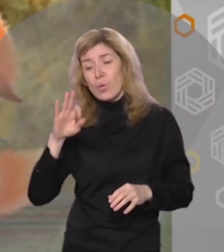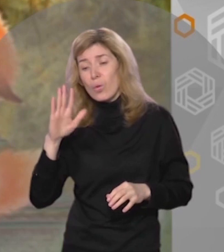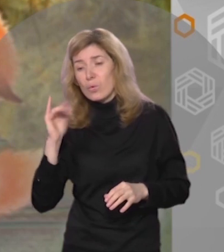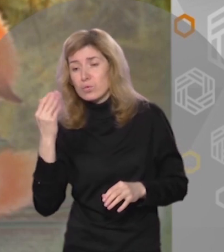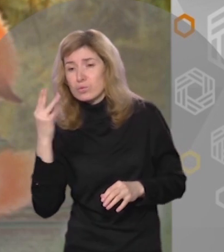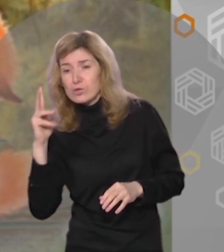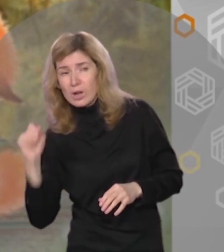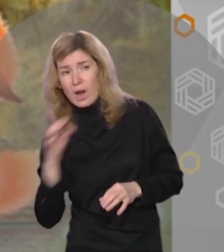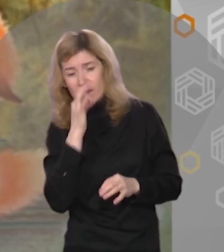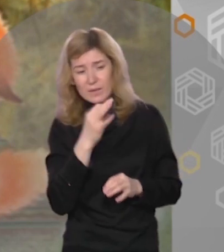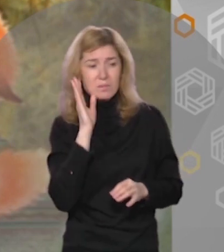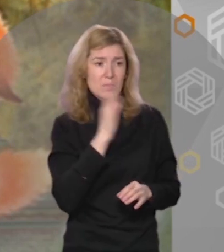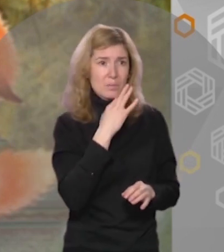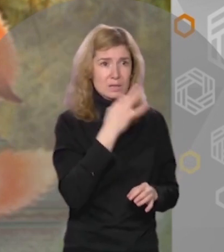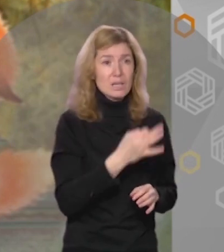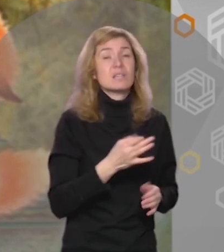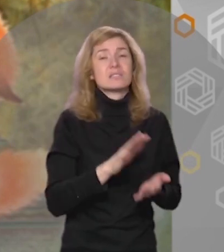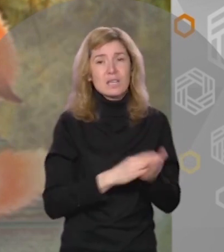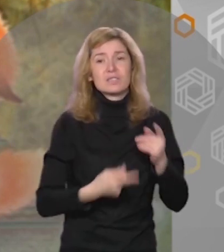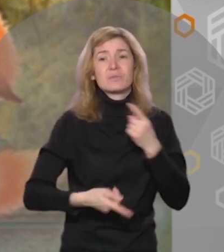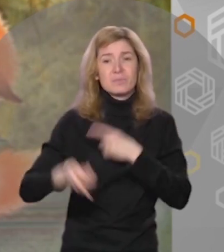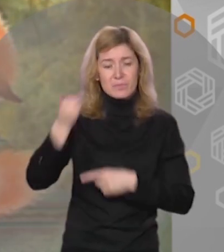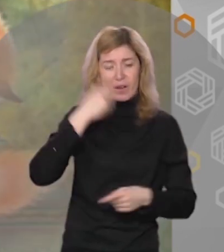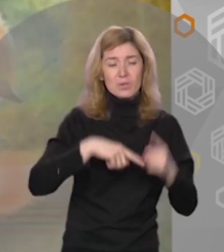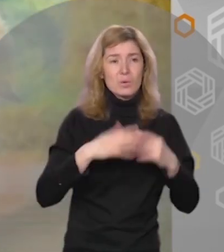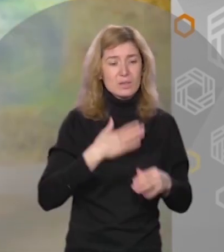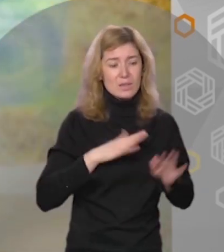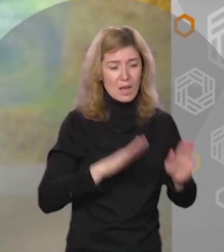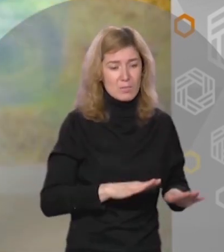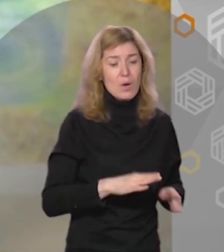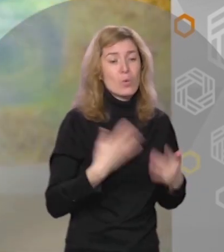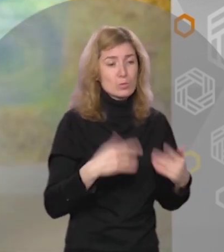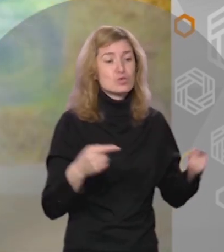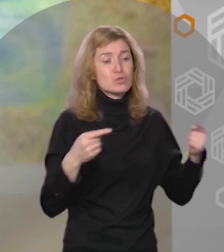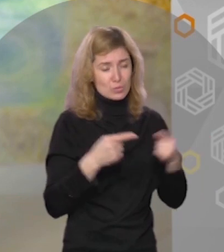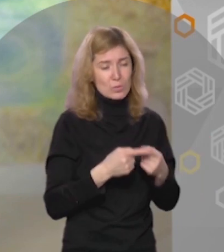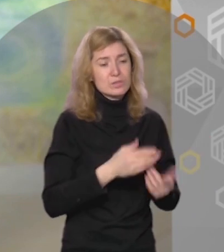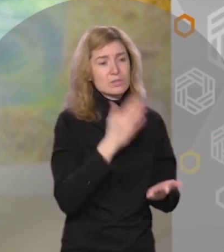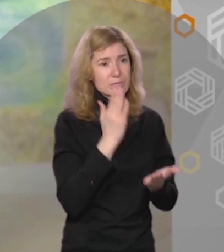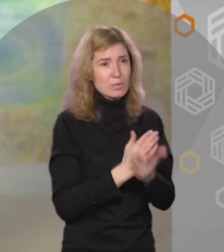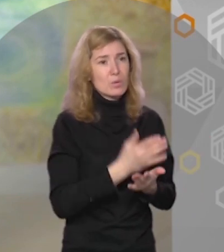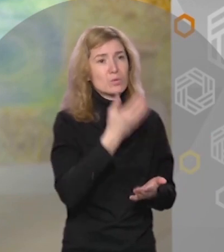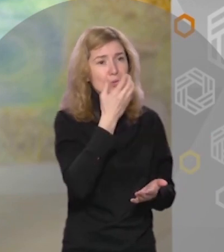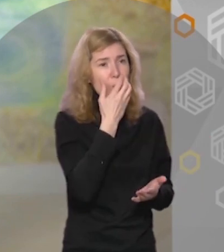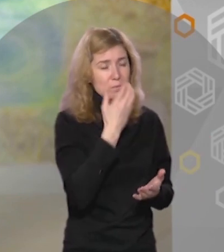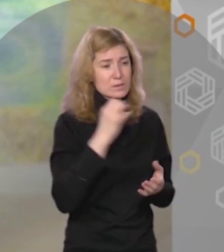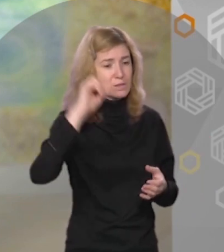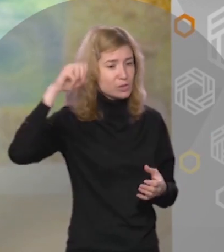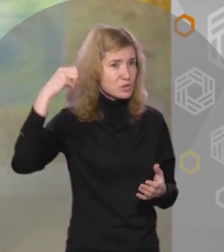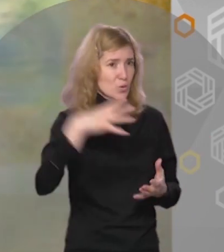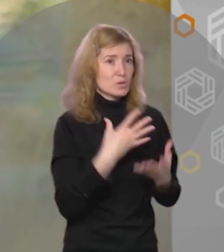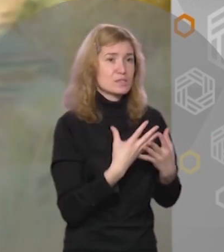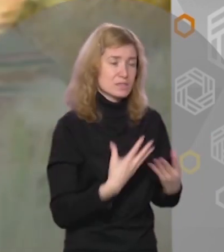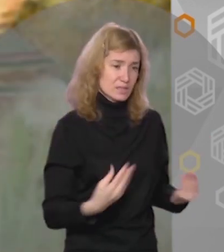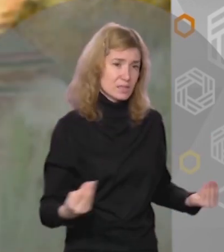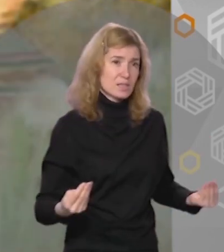ответила лиса Значит, прилетел он к нам на побывку Теперь уже точно наступят теплые и солнечные